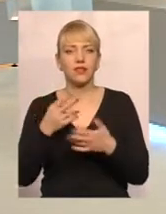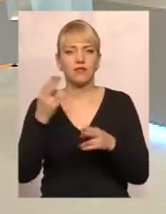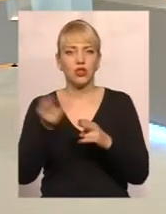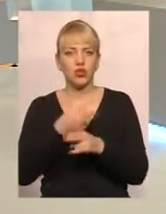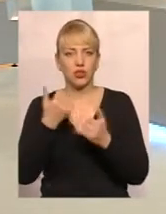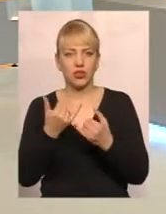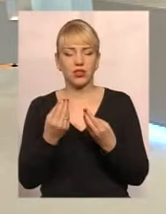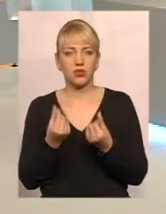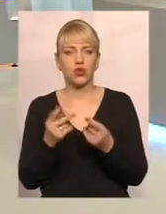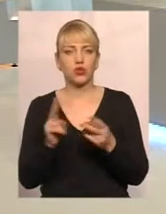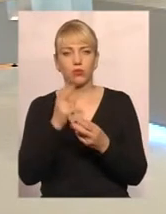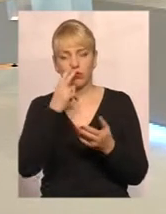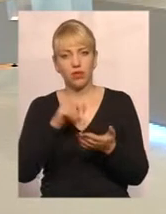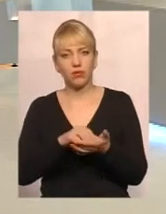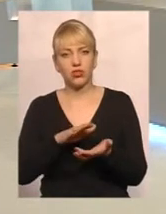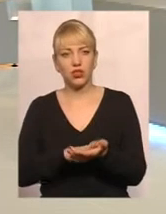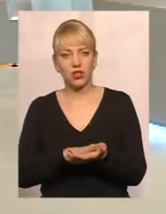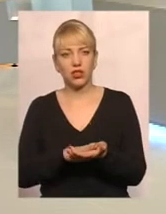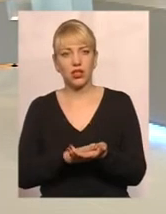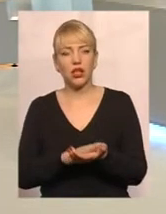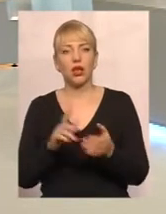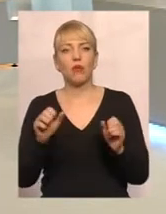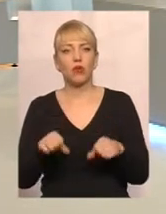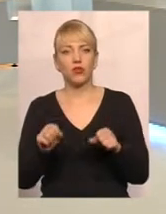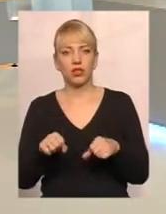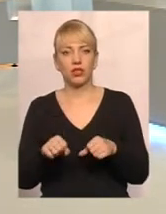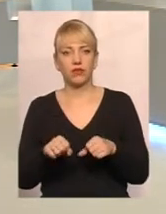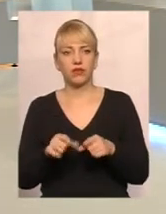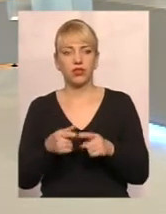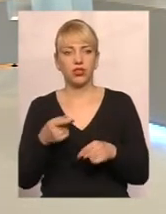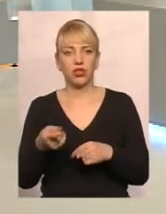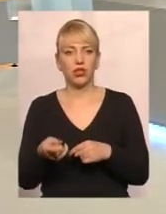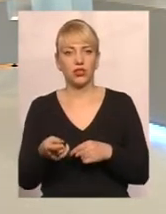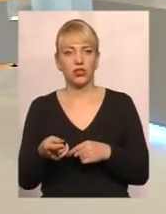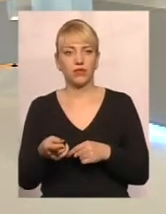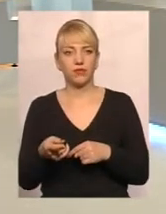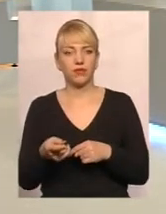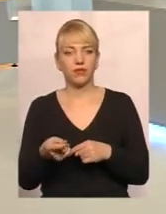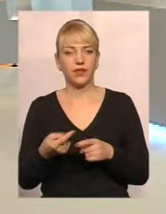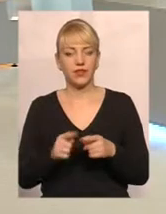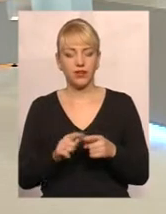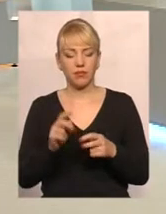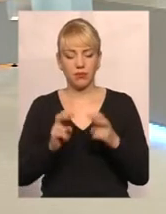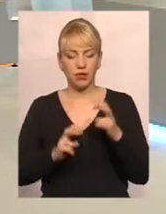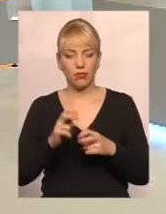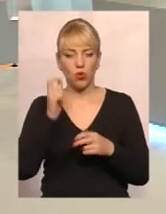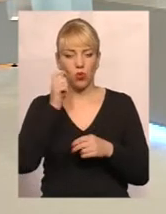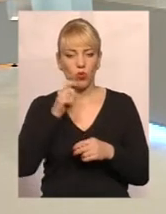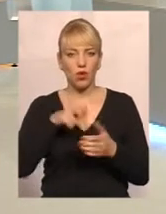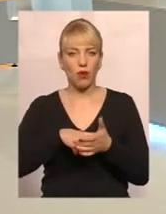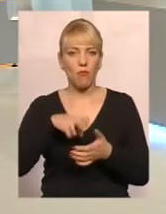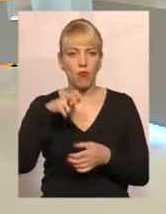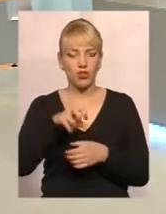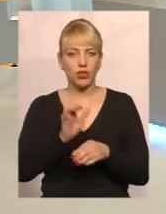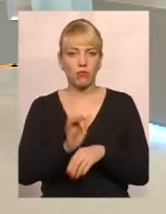сьогодні кошти, які би передбачали можливість через державне підприємство «Укрпочта» надіслати таке